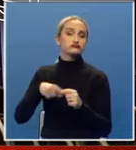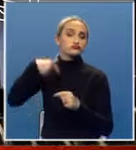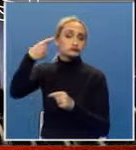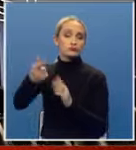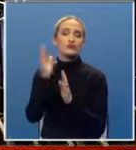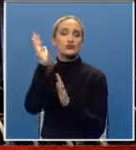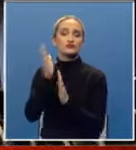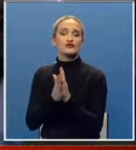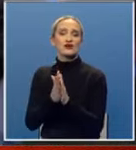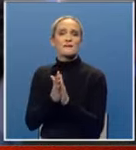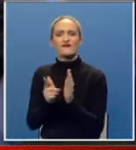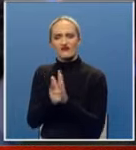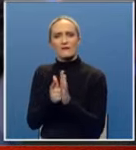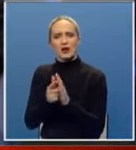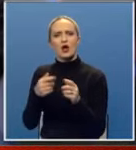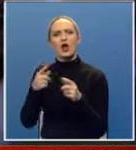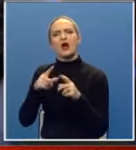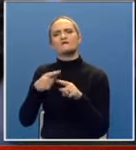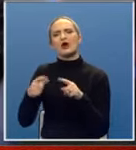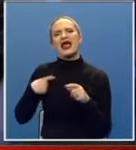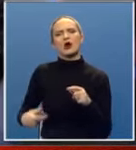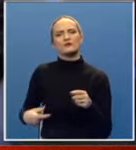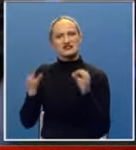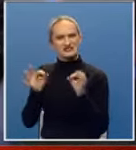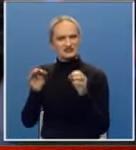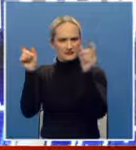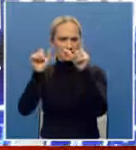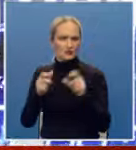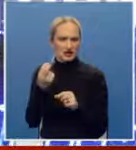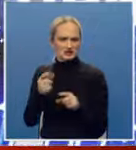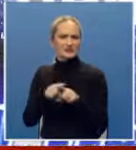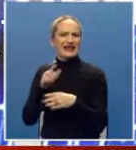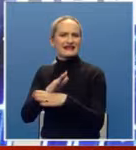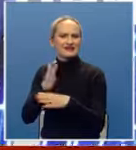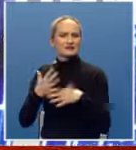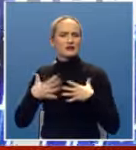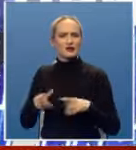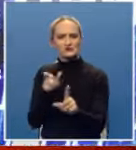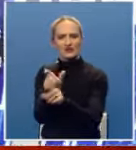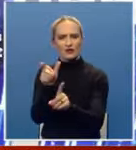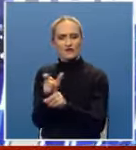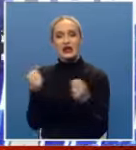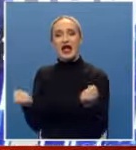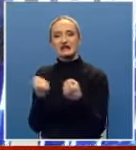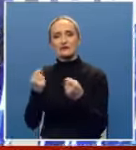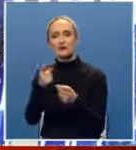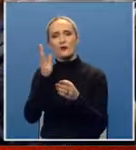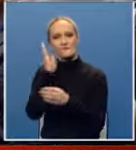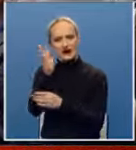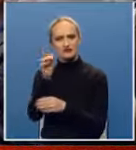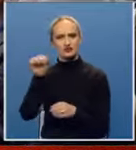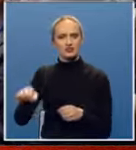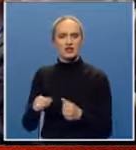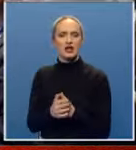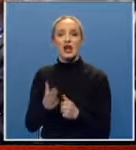vremenu zajedno sa spoljnotrvenim komorom, komorskim sistemom Republike Srpske i nalžim etiteljskim tijelama zagovarati aktivnosti u višlu pravcu toga da